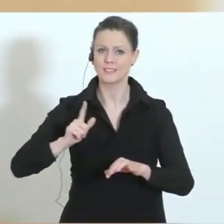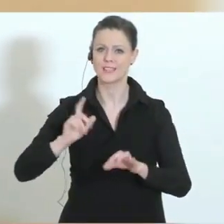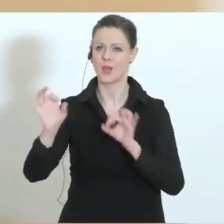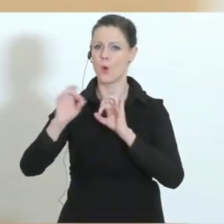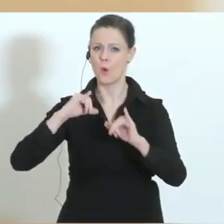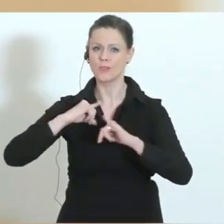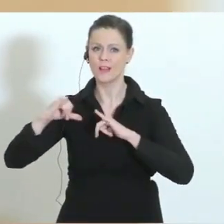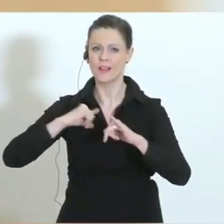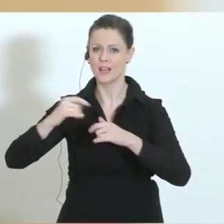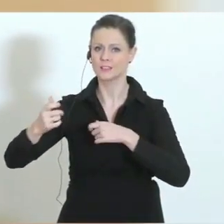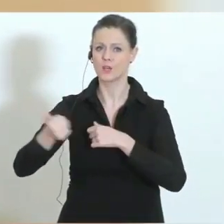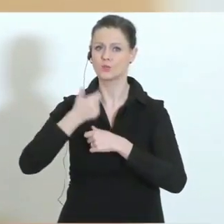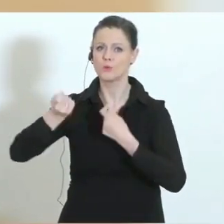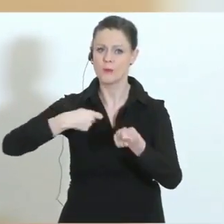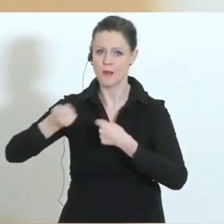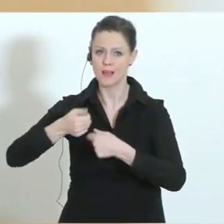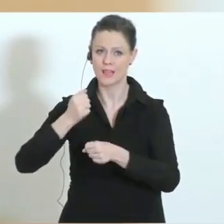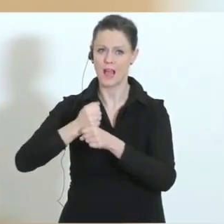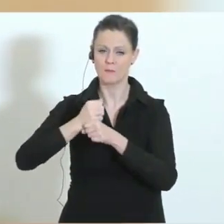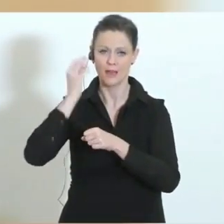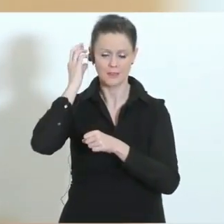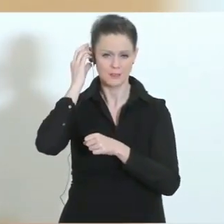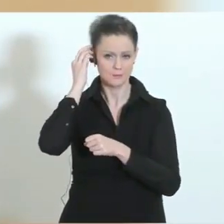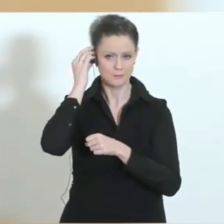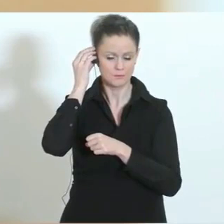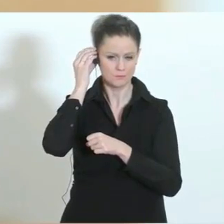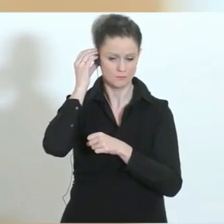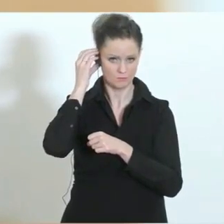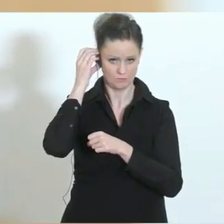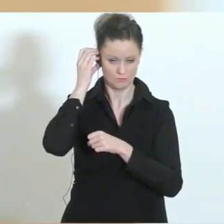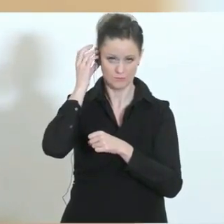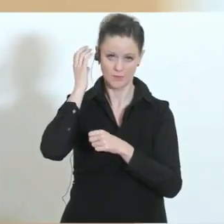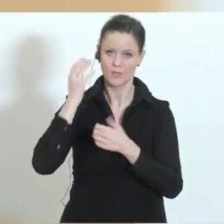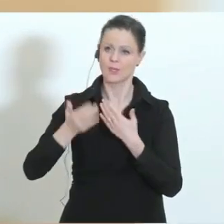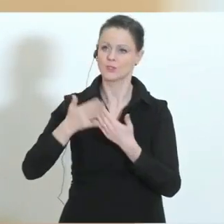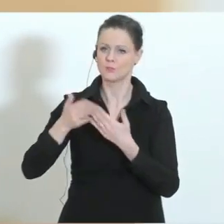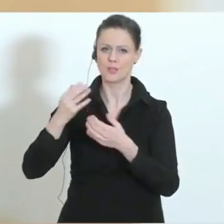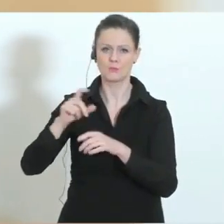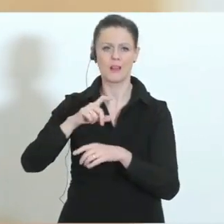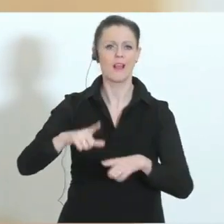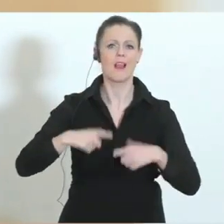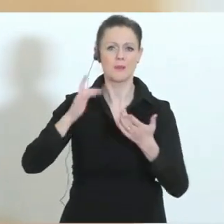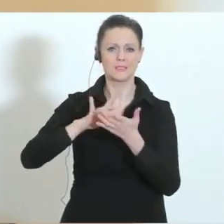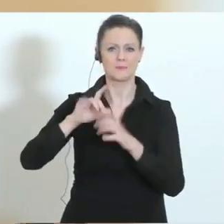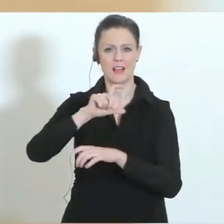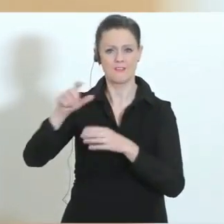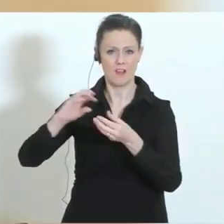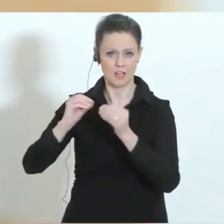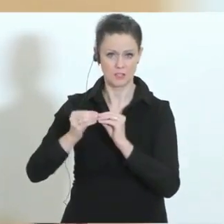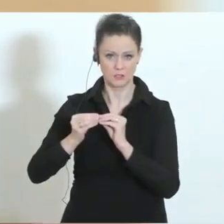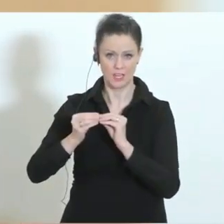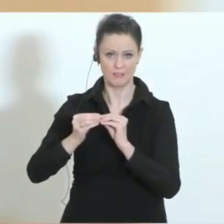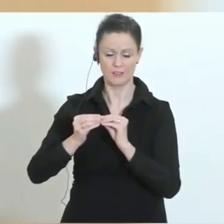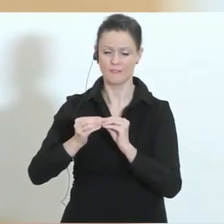Kassiererinnen im Supermarkt, den Verkäuferinnen im Supermarkt, beim Lebensmittelfachgeschäft etc. etc. Als